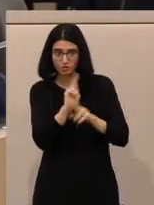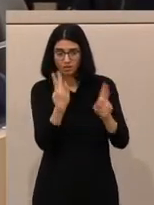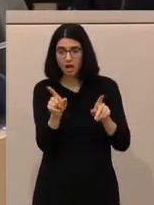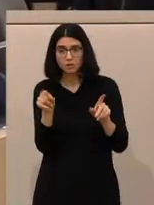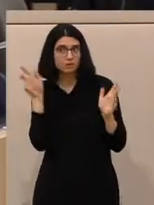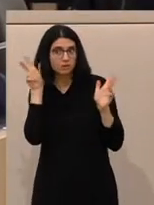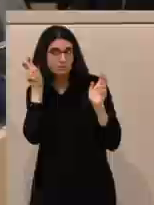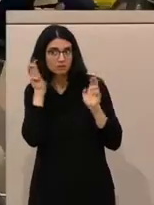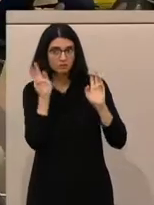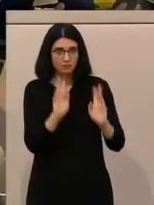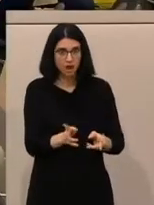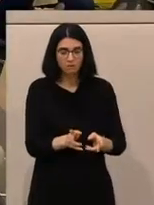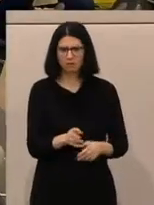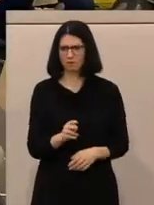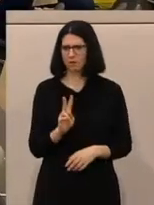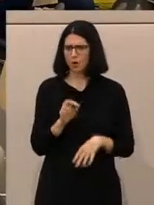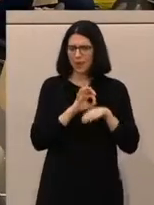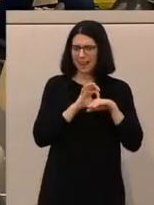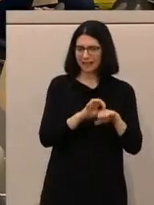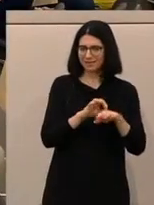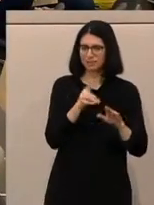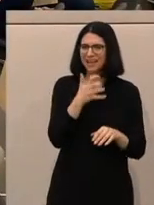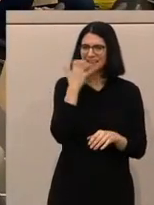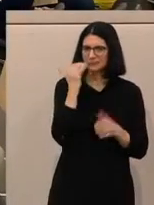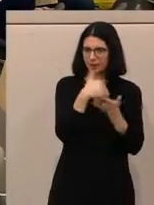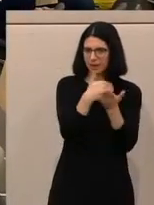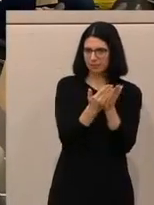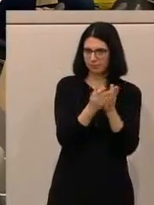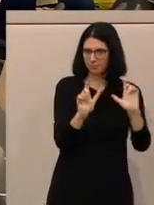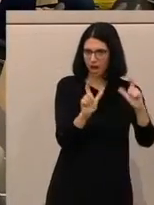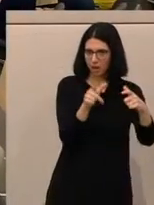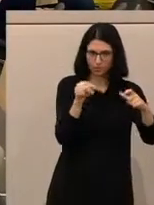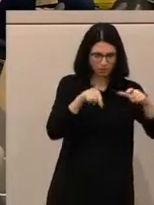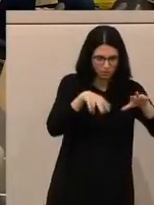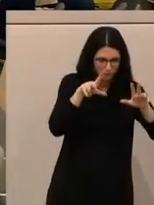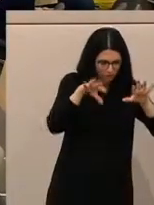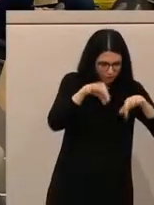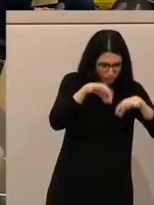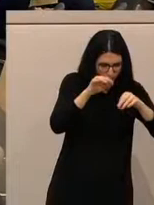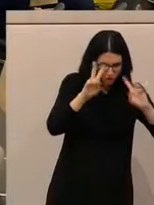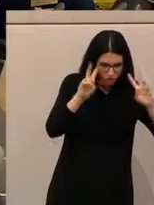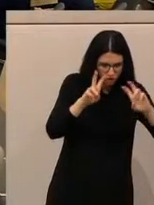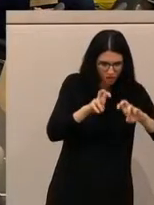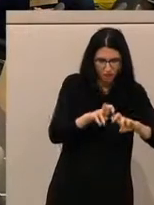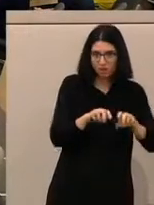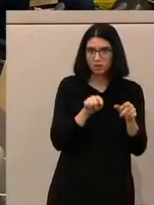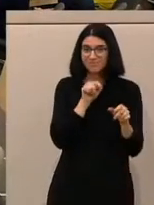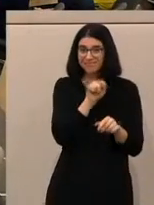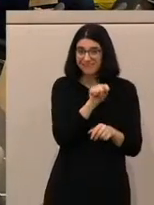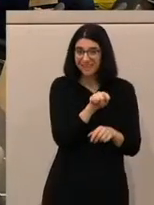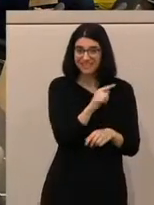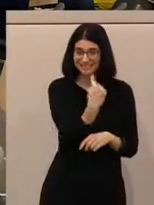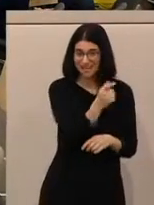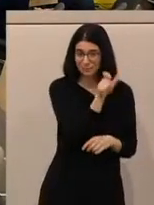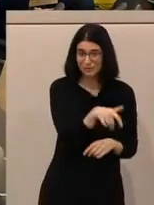mithorchen konnte, weil nämlich die Leiterin der Extremismusabteilung mit ihren Recherchen wesentlich dazu beigetragen hat, dass Gottfried Küssl